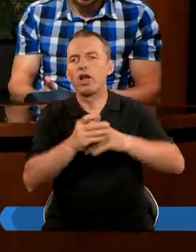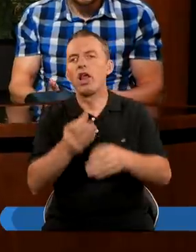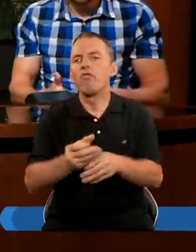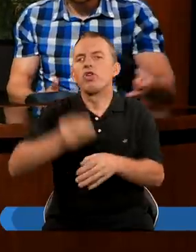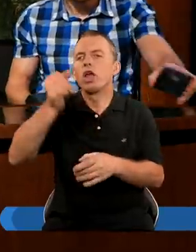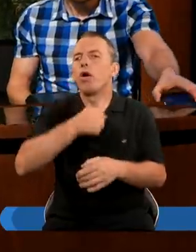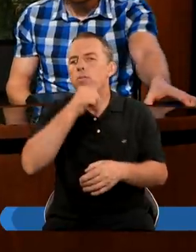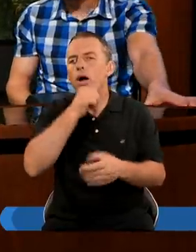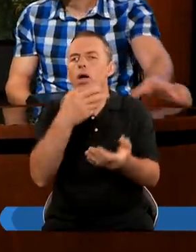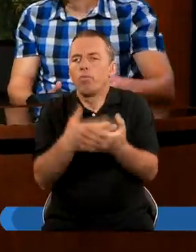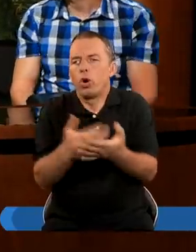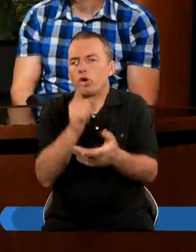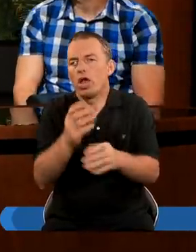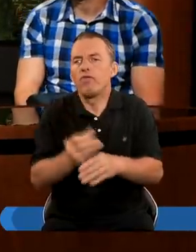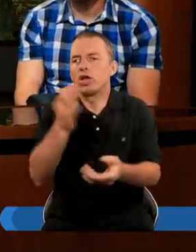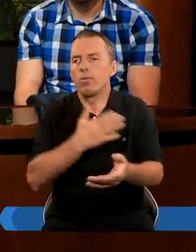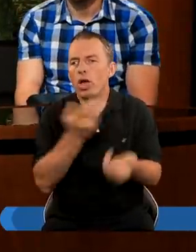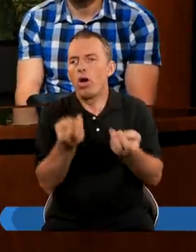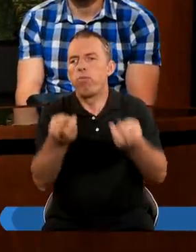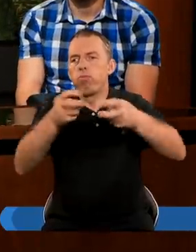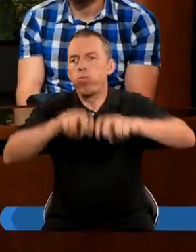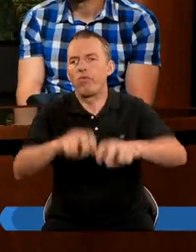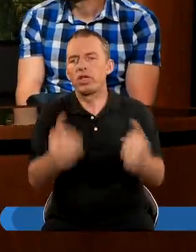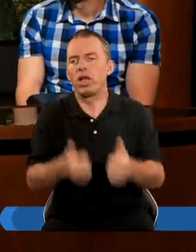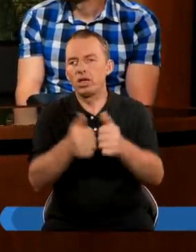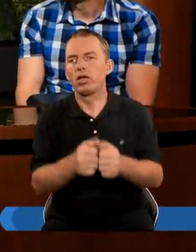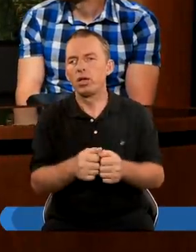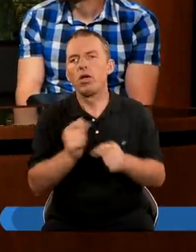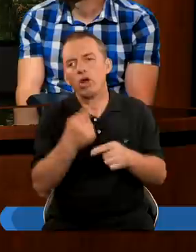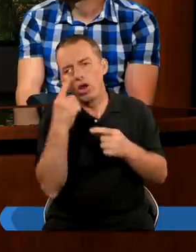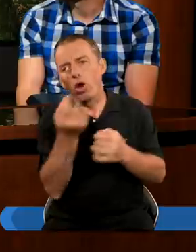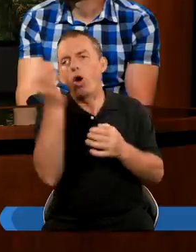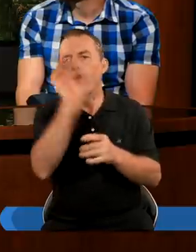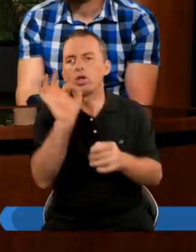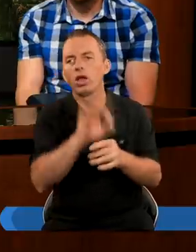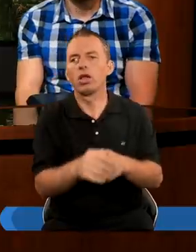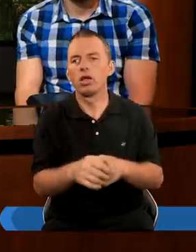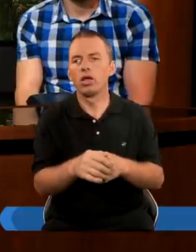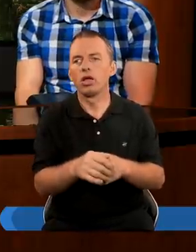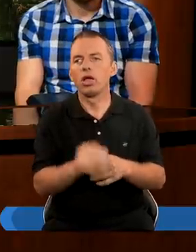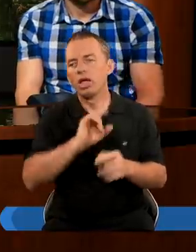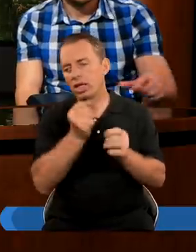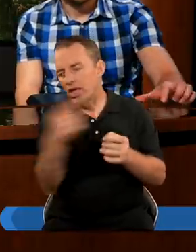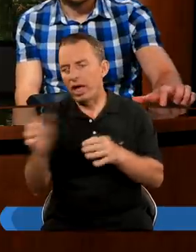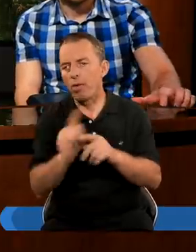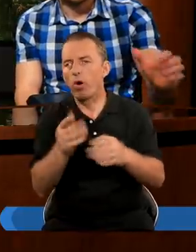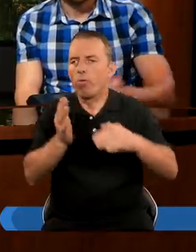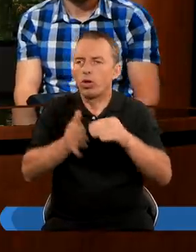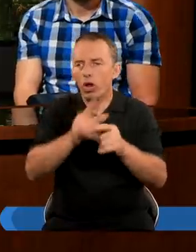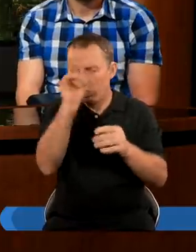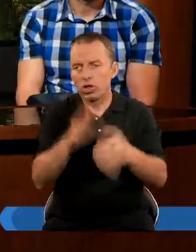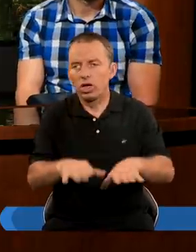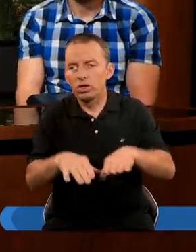Babel Po co ta wieża miała powstać? To były okoliczności Zaraz po potopie